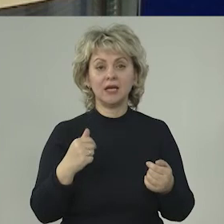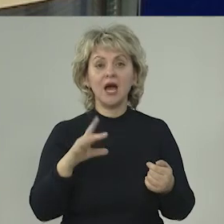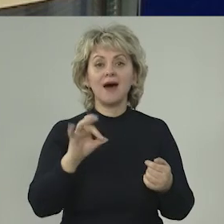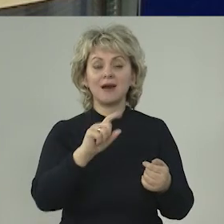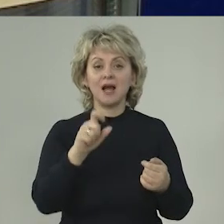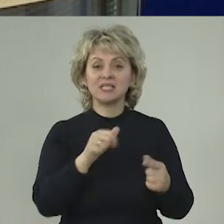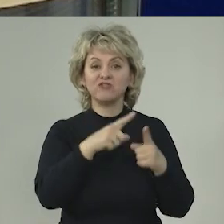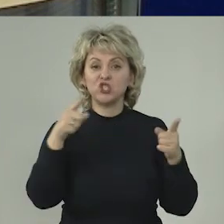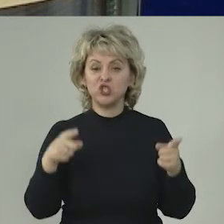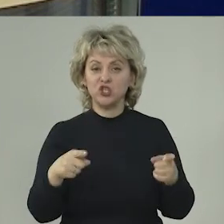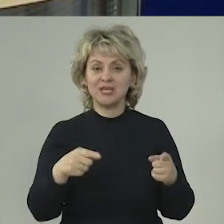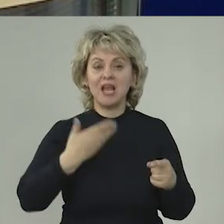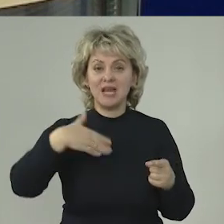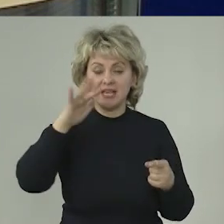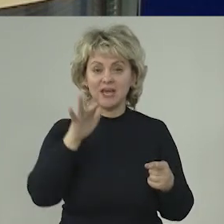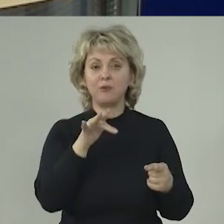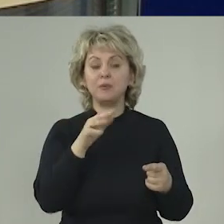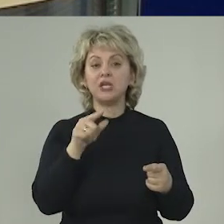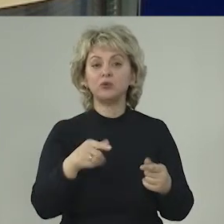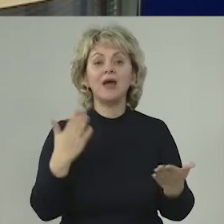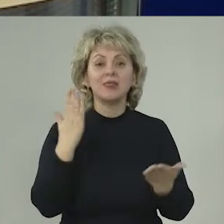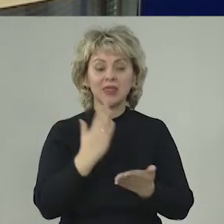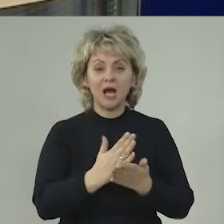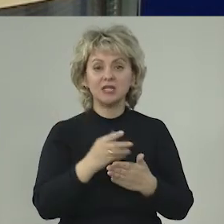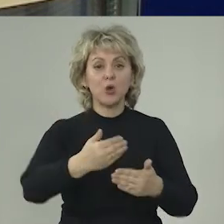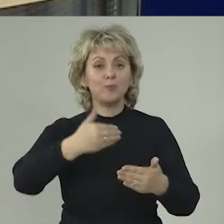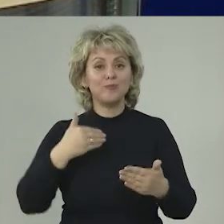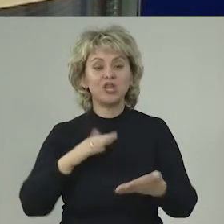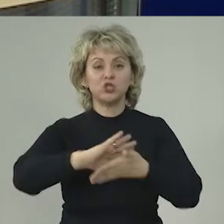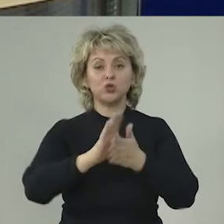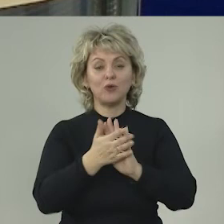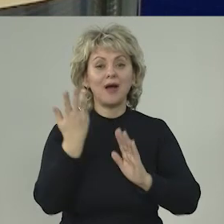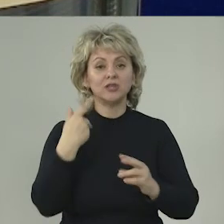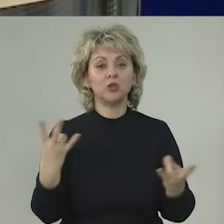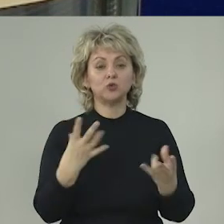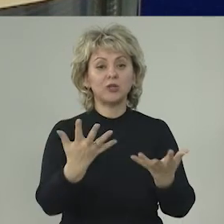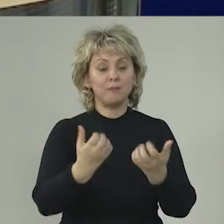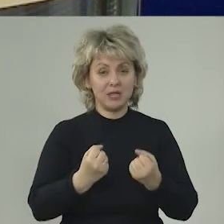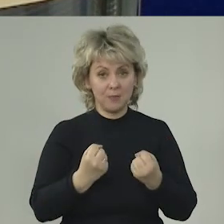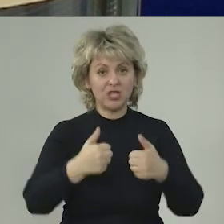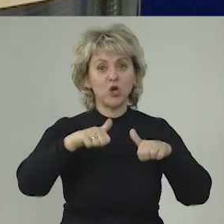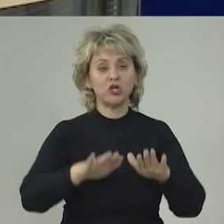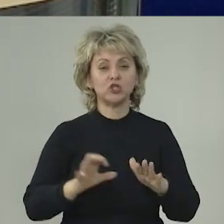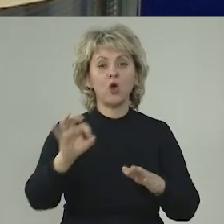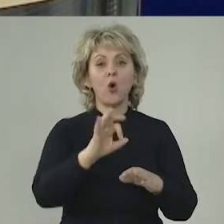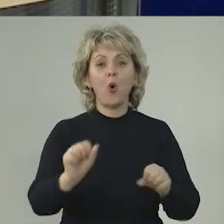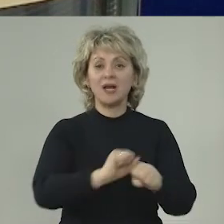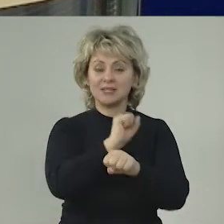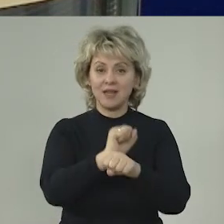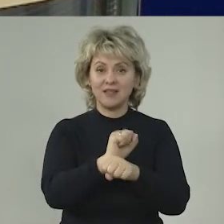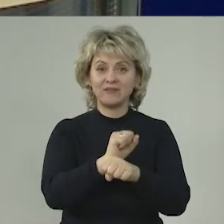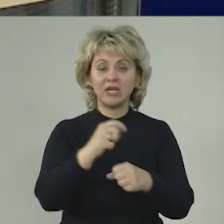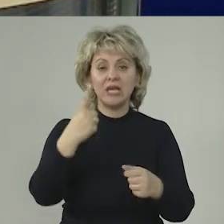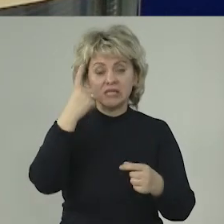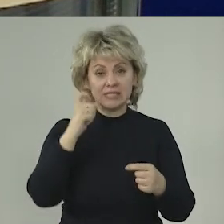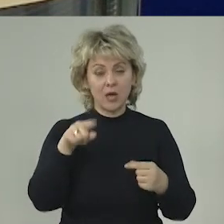раз в течение летнего периода находились перед ситуацией, когда нужно было принимать решение об остановке